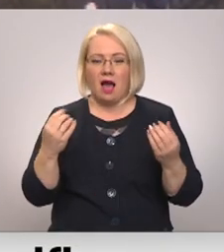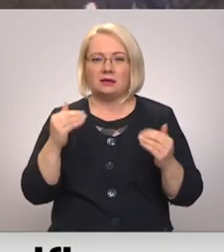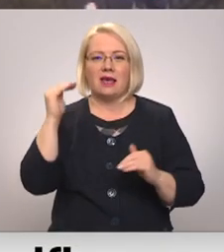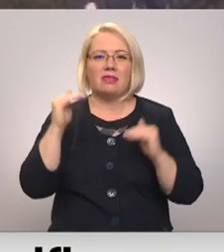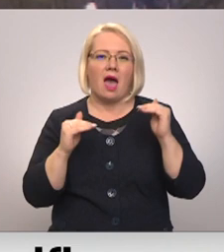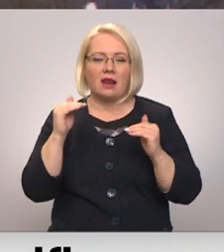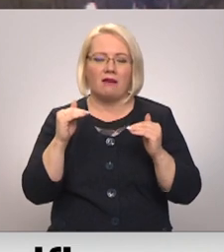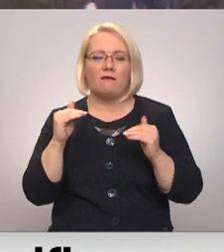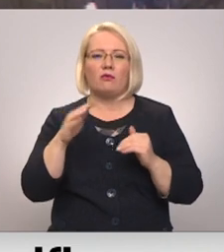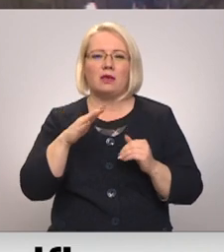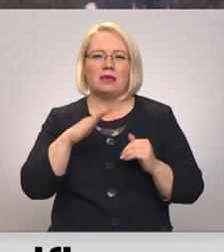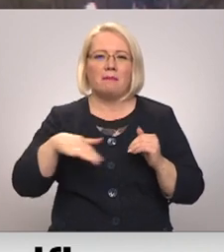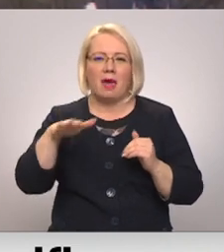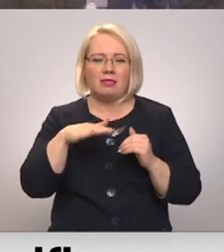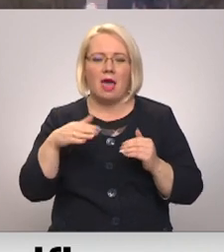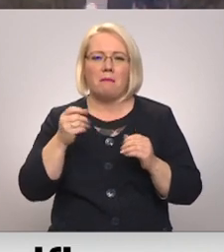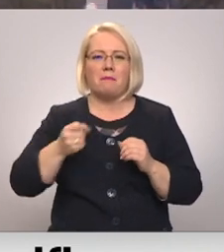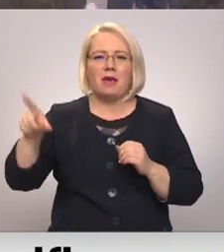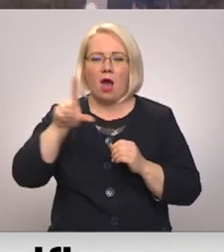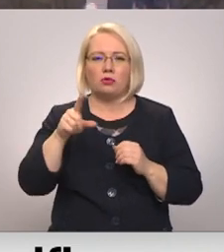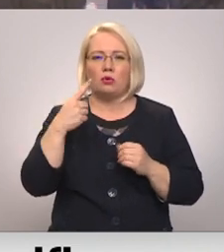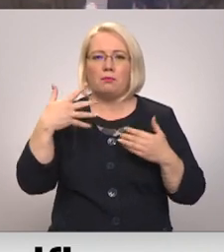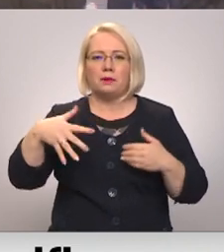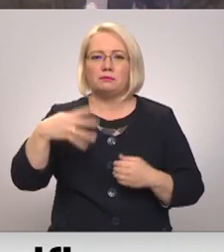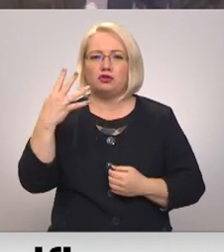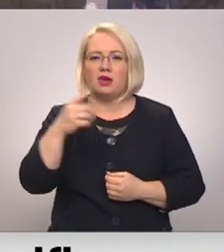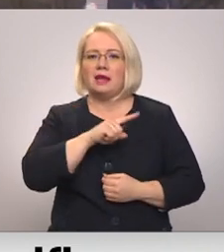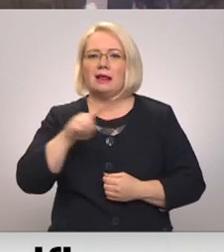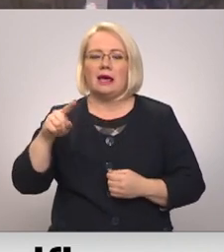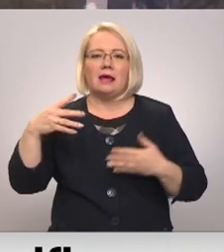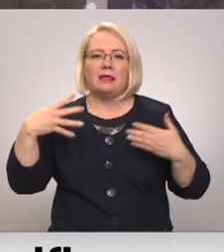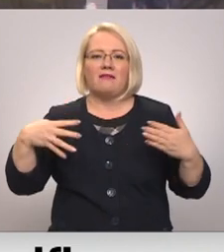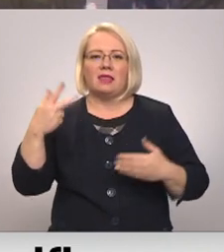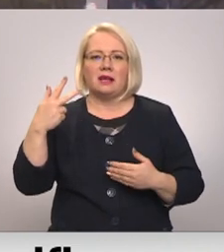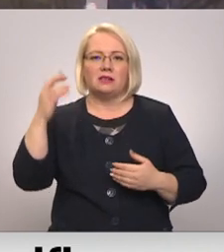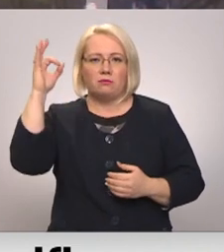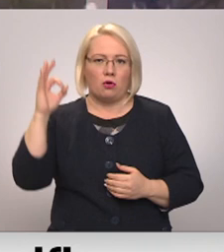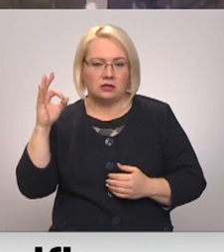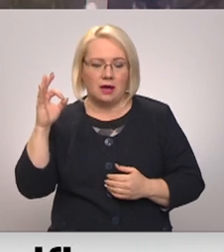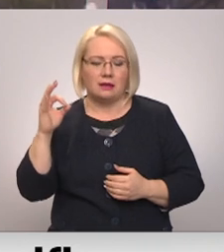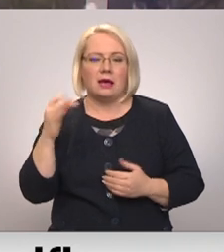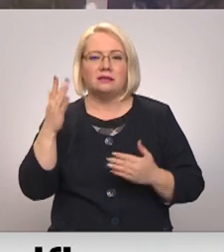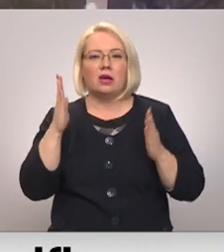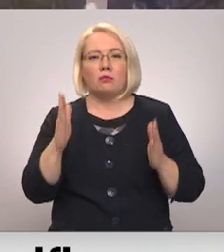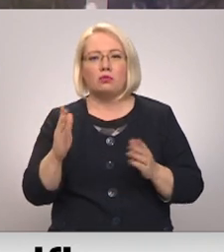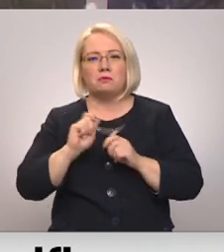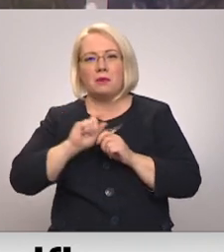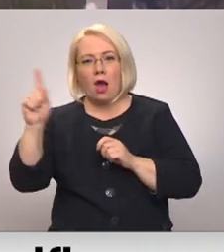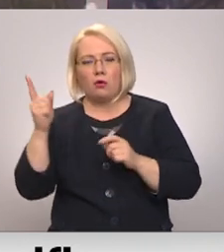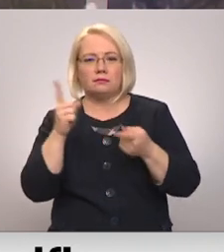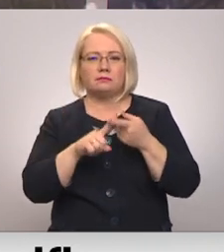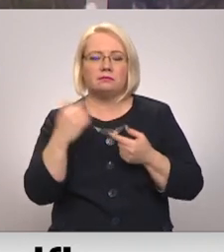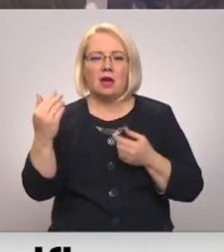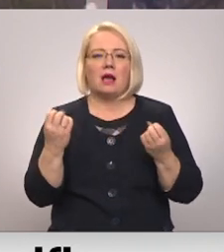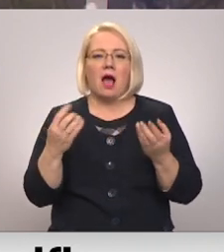mājas saimniecībām pieaugs robežās no 54% līdz pat 93%. Tas, cik liels būs pieaugumus atkarīgs no gāzes